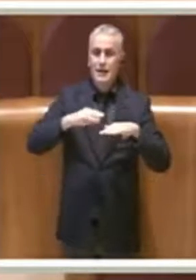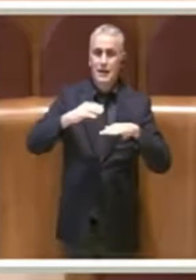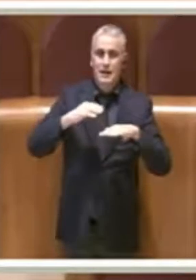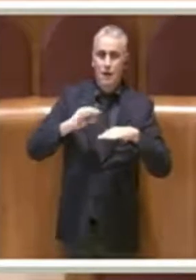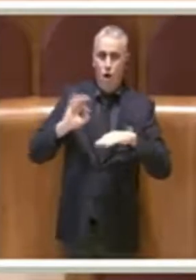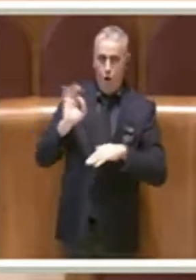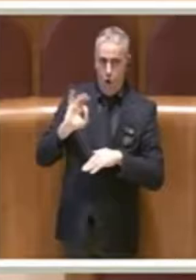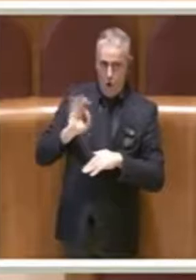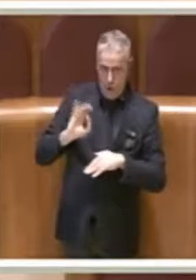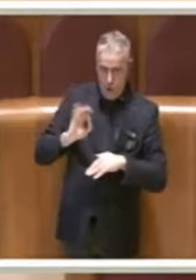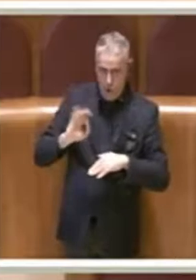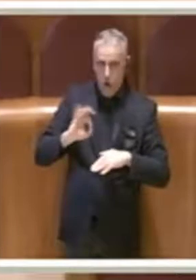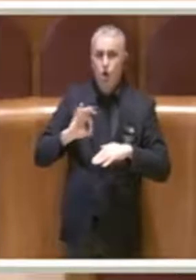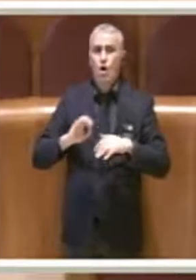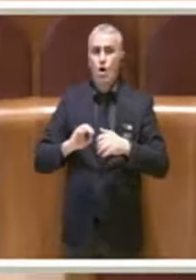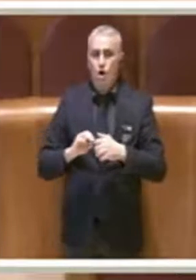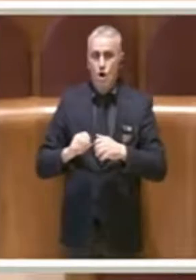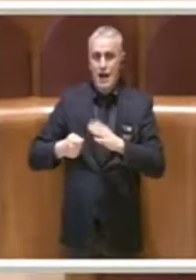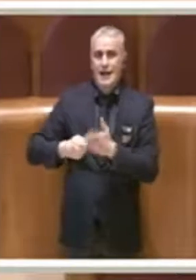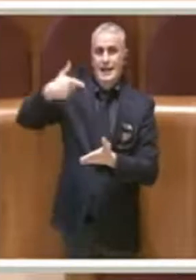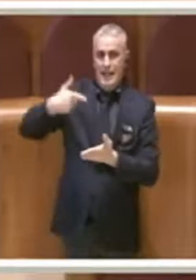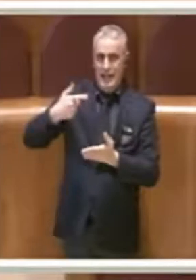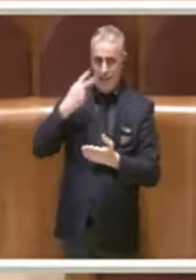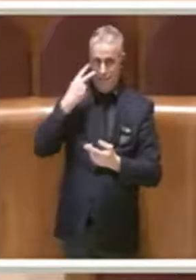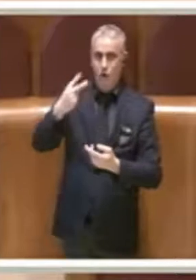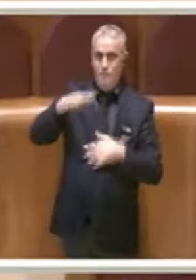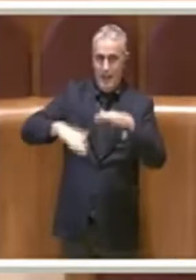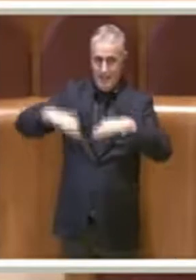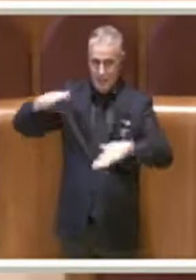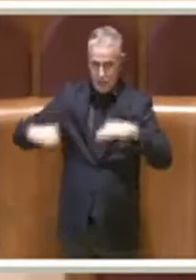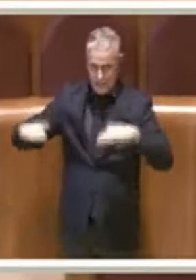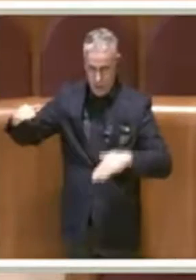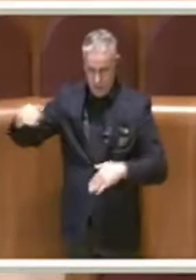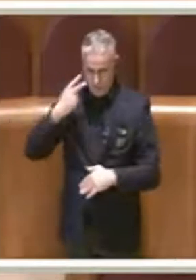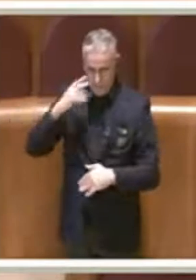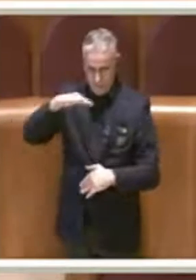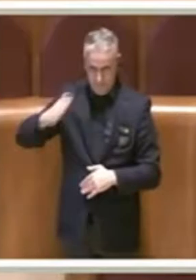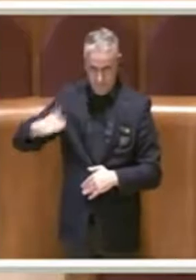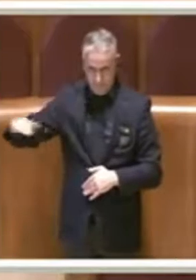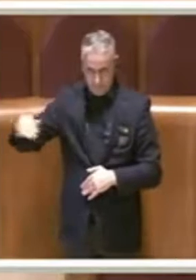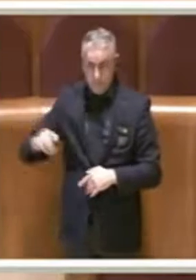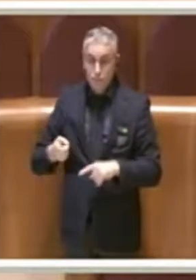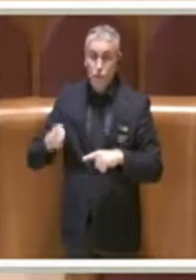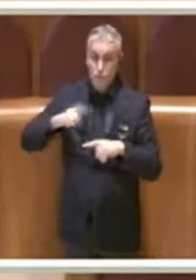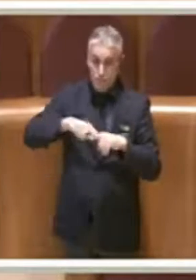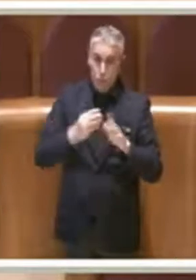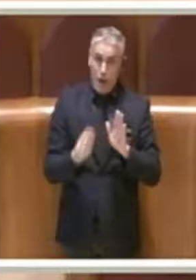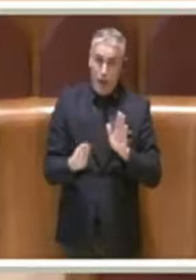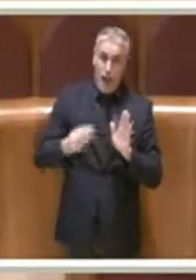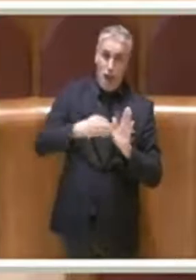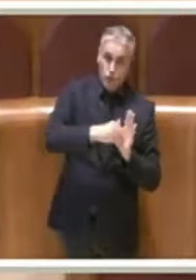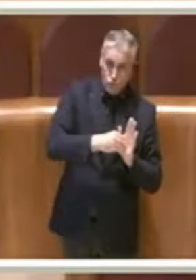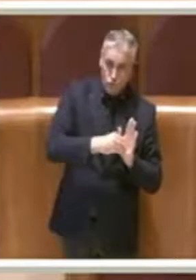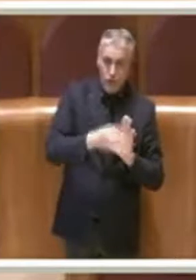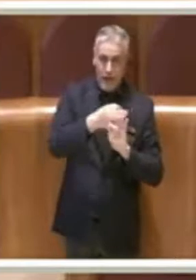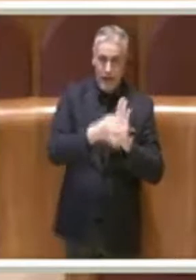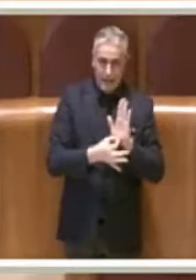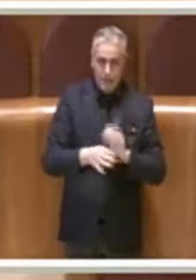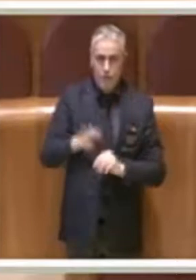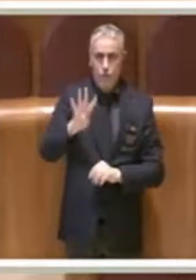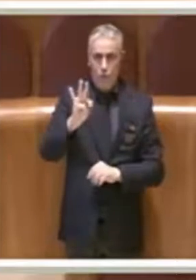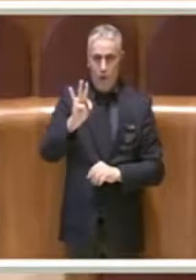anche qui un'altra volta abbiamo aggiunto all'articolo 40